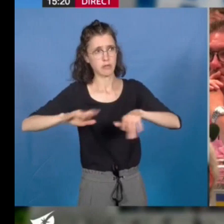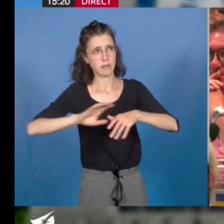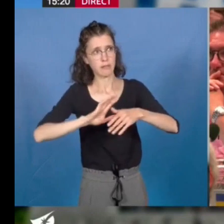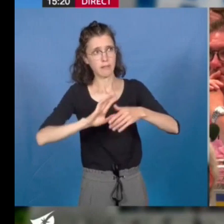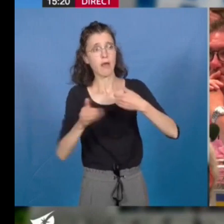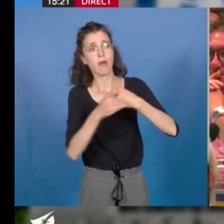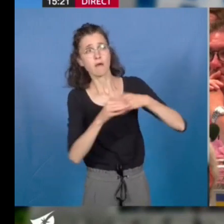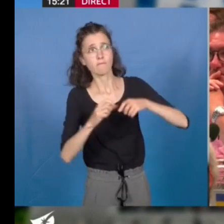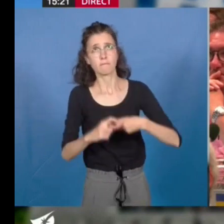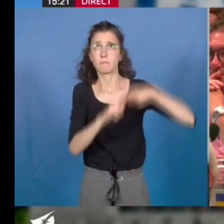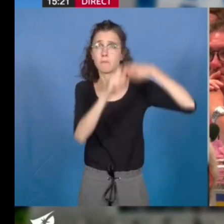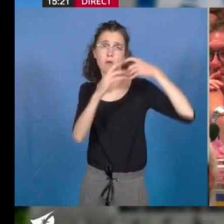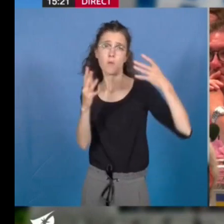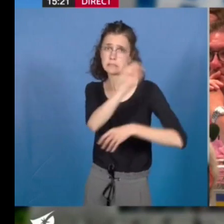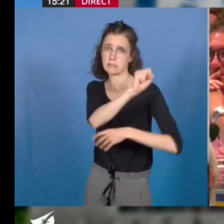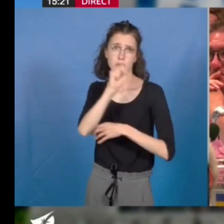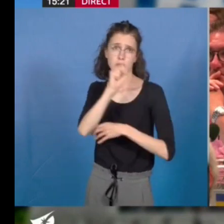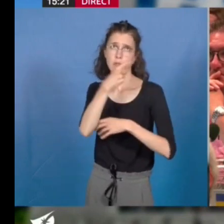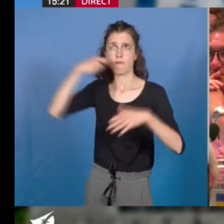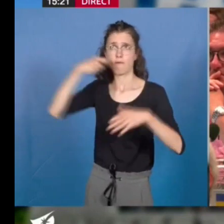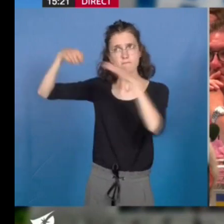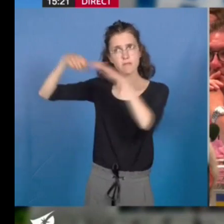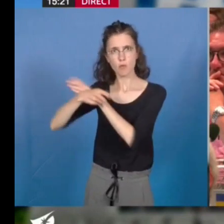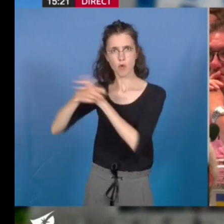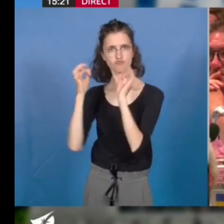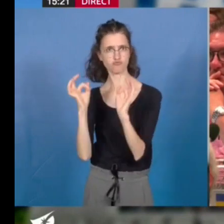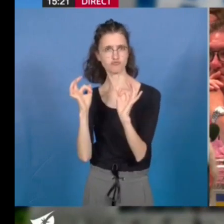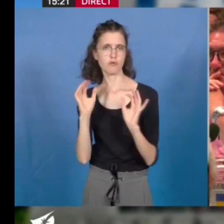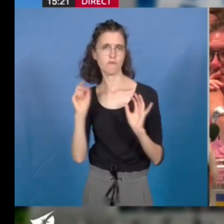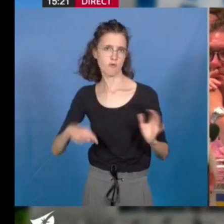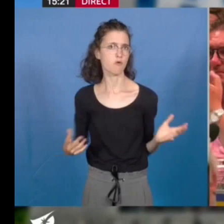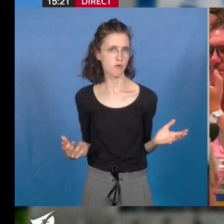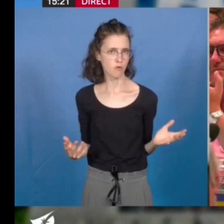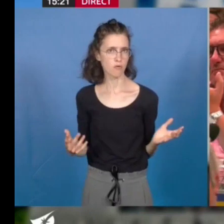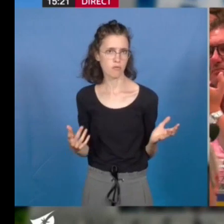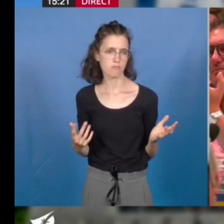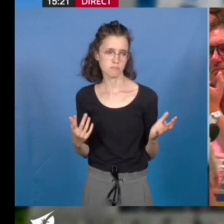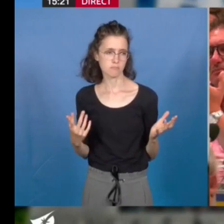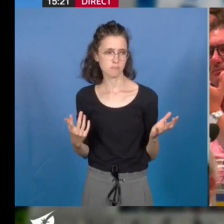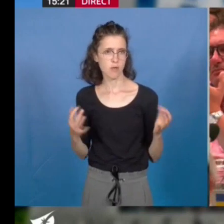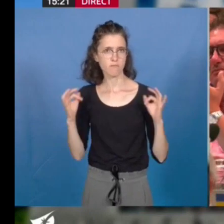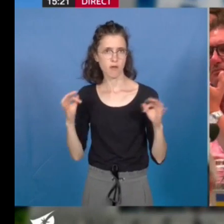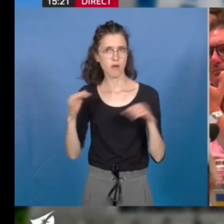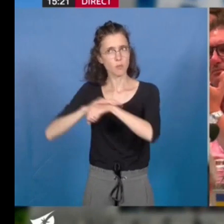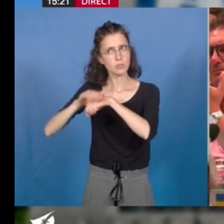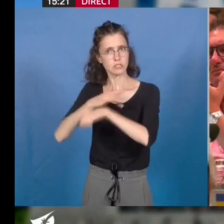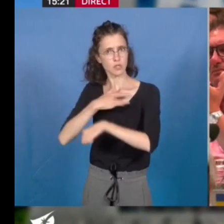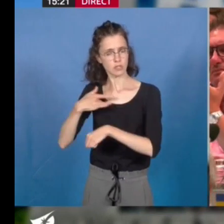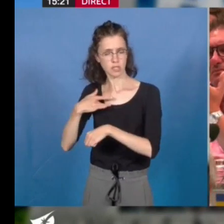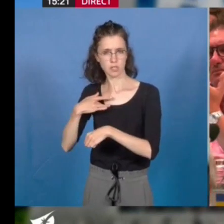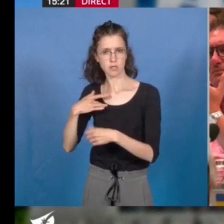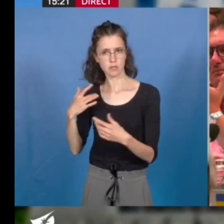Pour conclure, les politiques de santé doivent être de priorité qui trouvent les